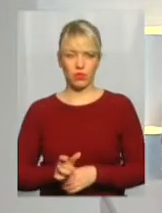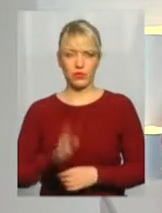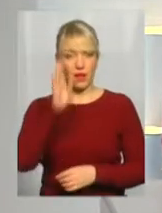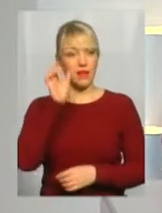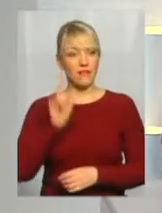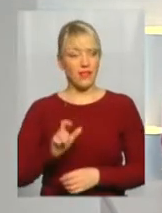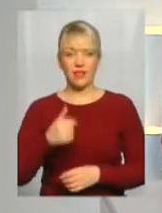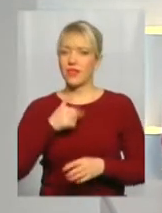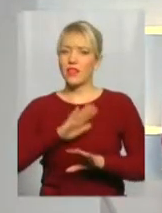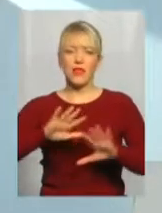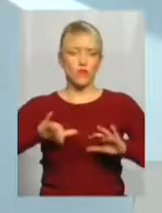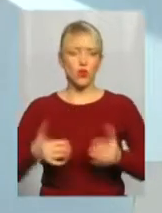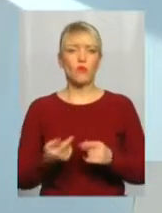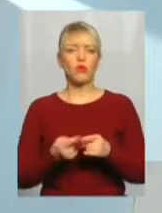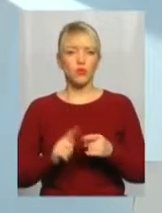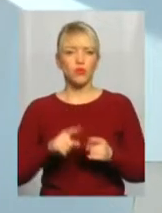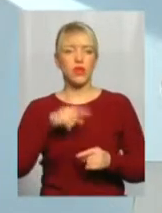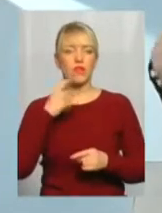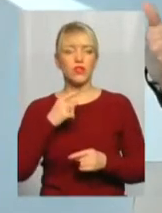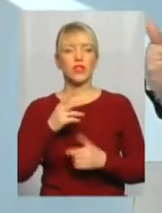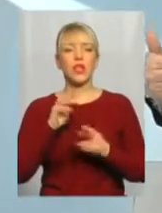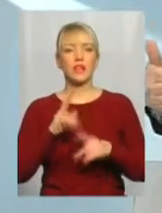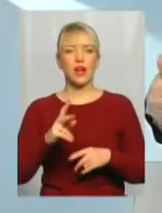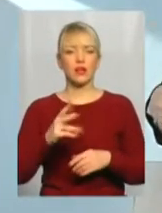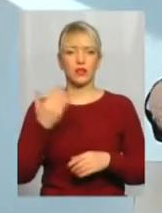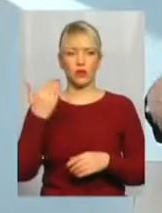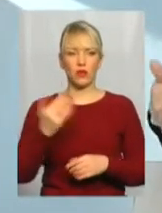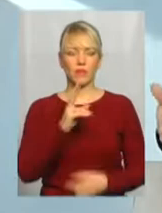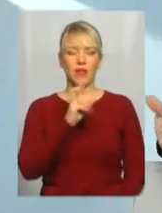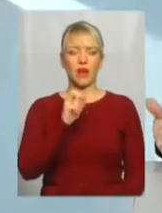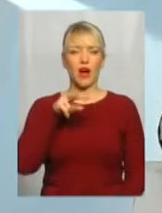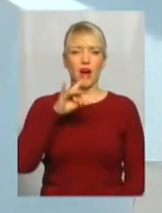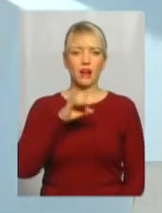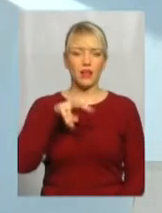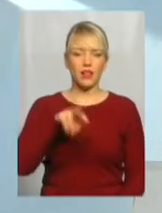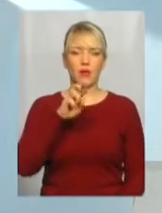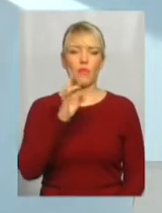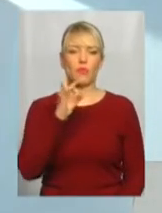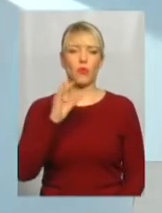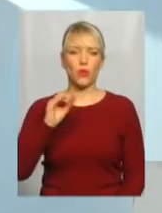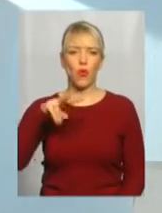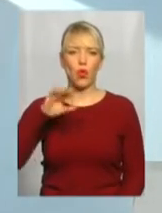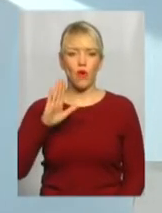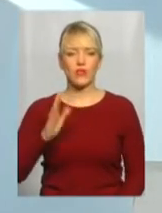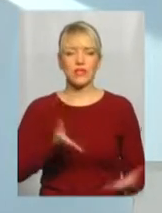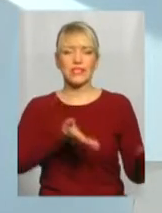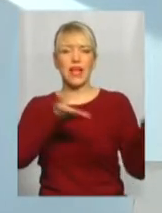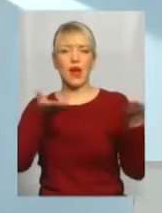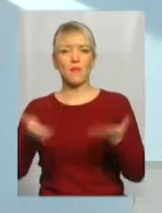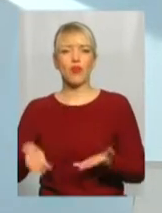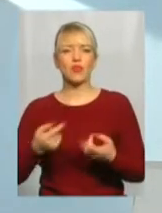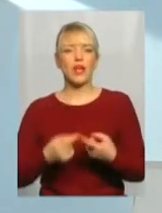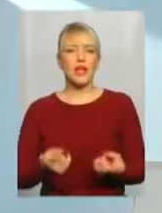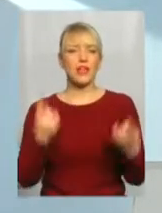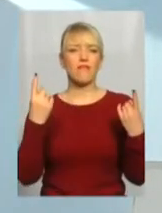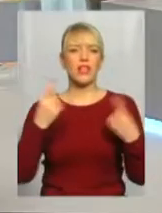я не втомлююсь про це говорити, от як його Карл Брюло, великий Карл, запрошував на великосвітські